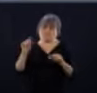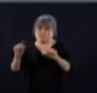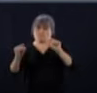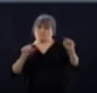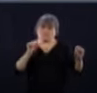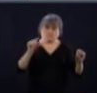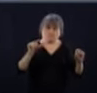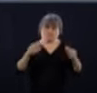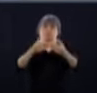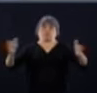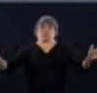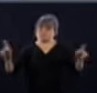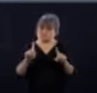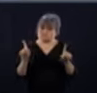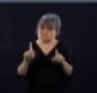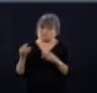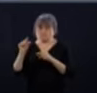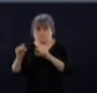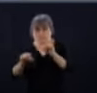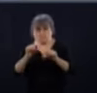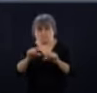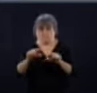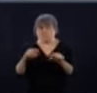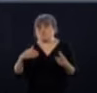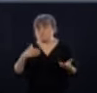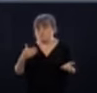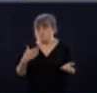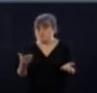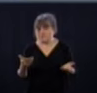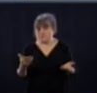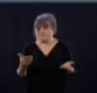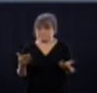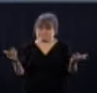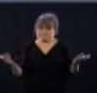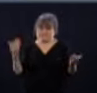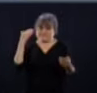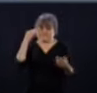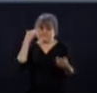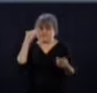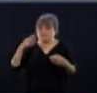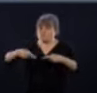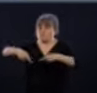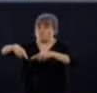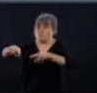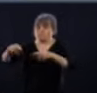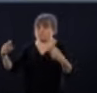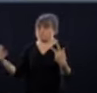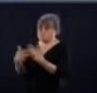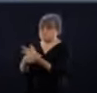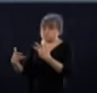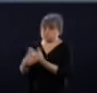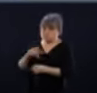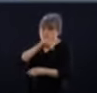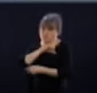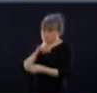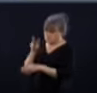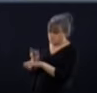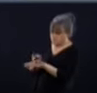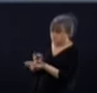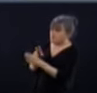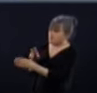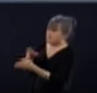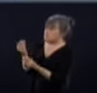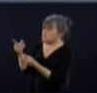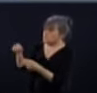progressivement diminuer ou même retirer les contrôles policiers des allées et venues dans certaines régions,